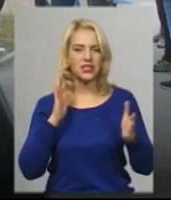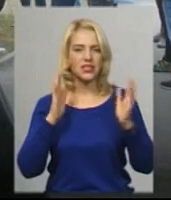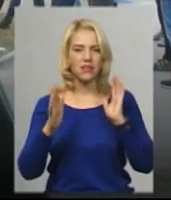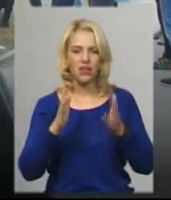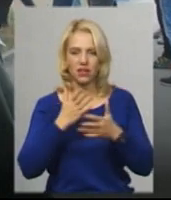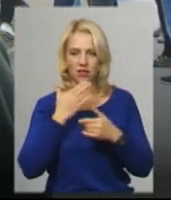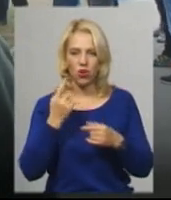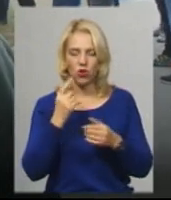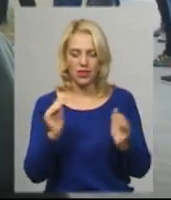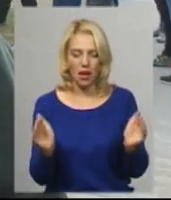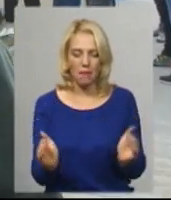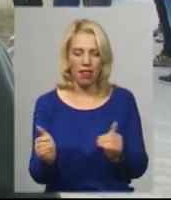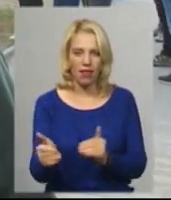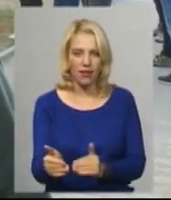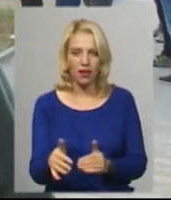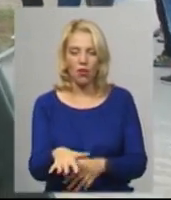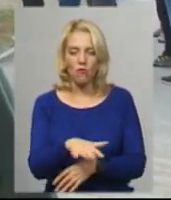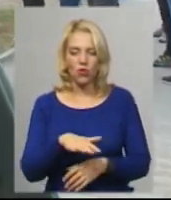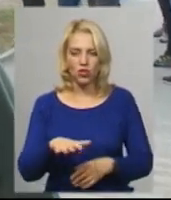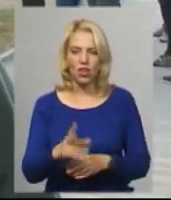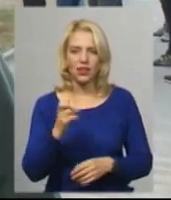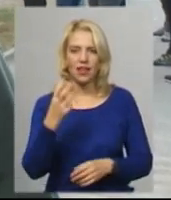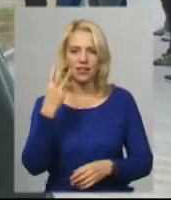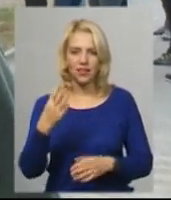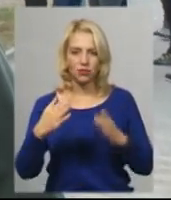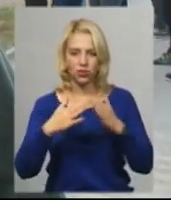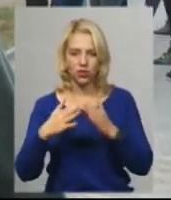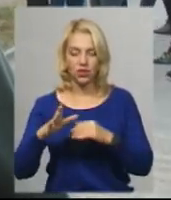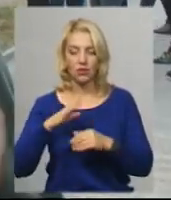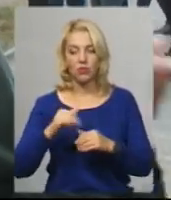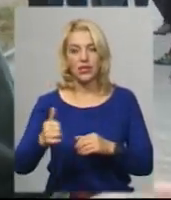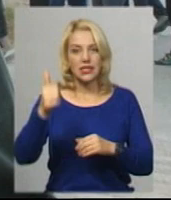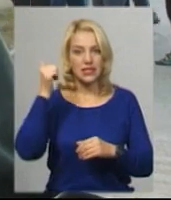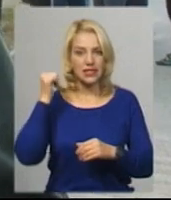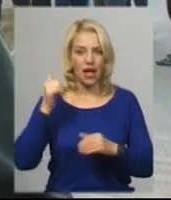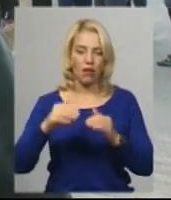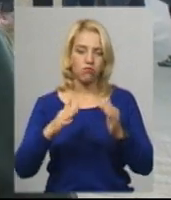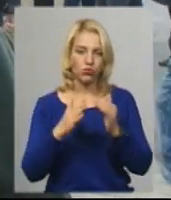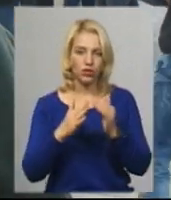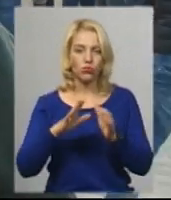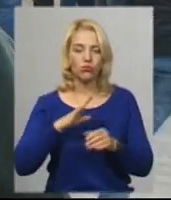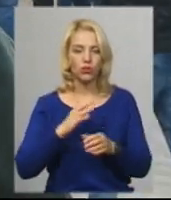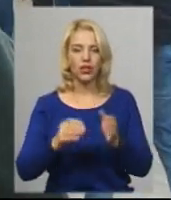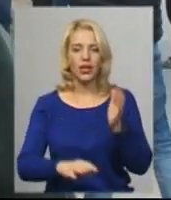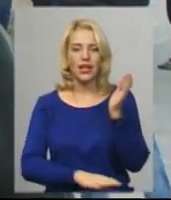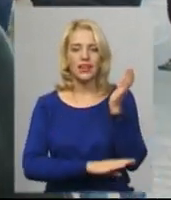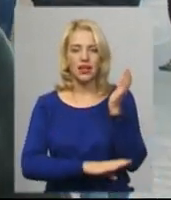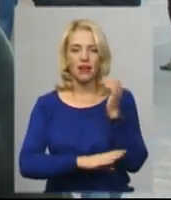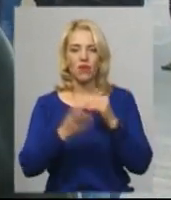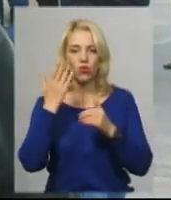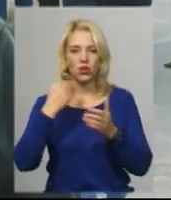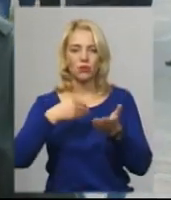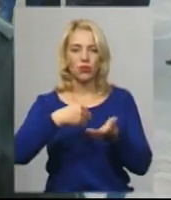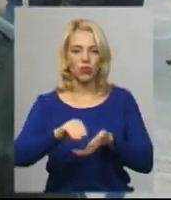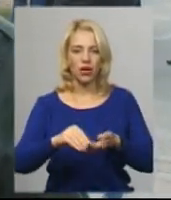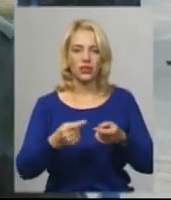великих будинки. За будинком були дерева. Коли ми купляли цей будинок, мав бути